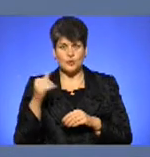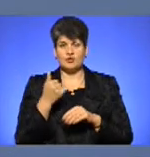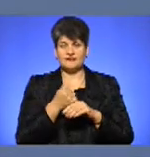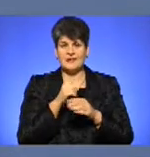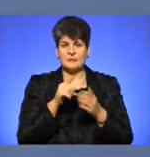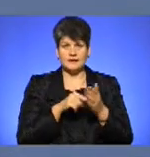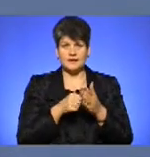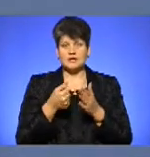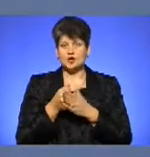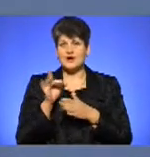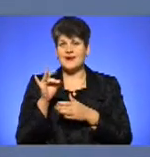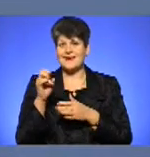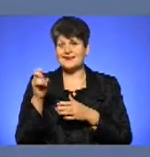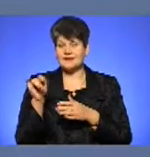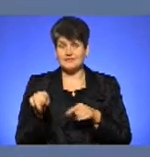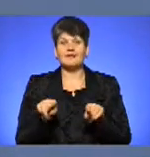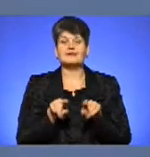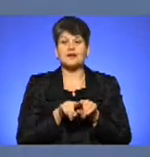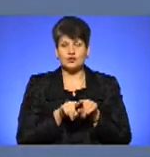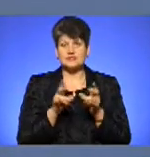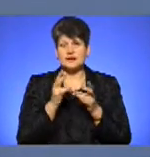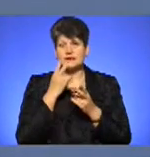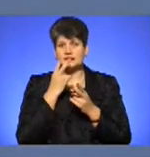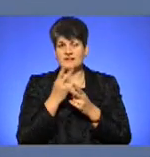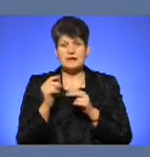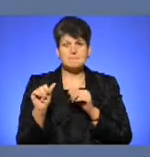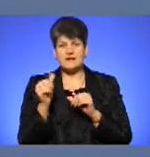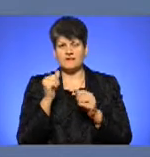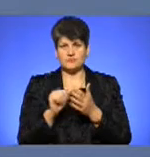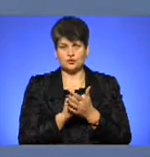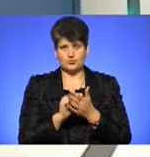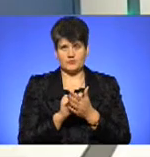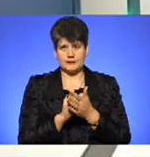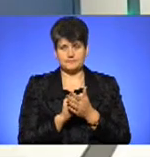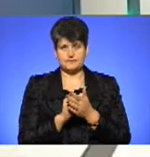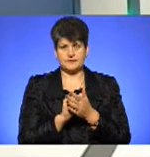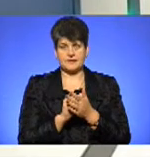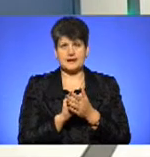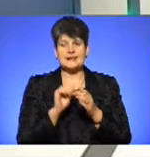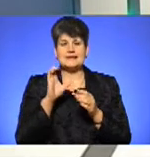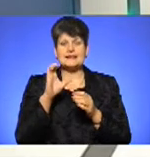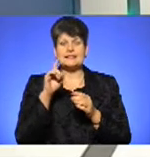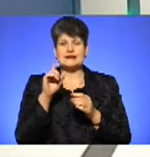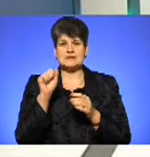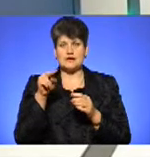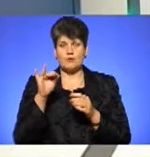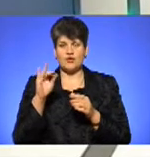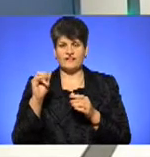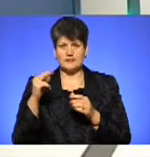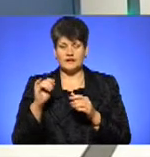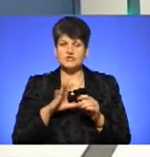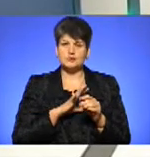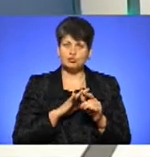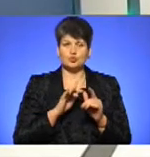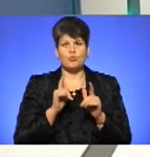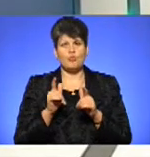до реєстратора, але також треба дивитися первинні документи самого заповідника. Чи було якесь погодження у